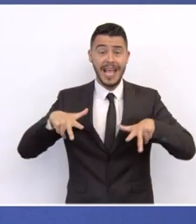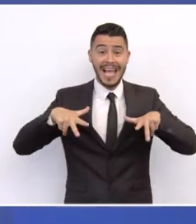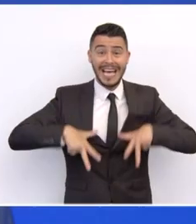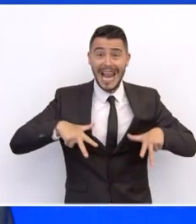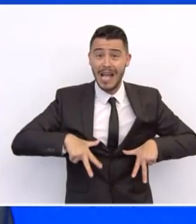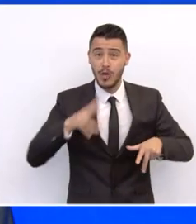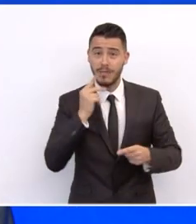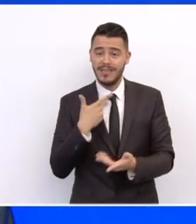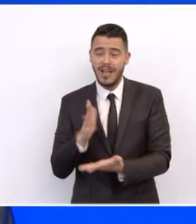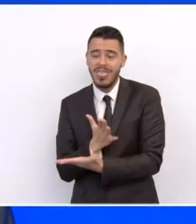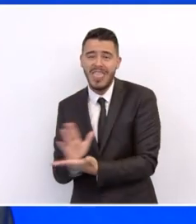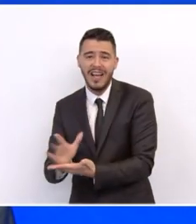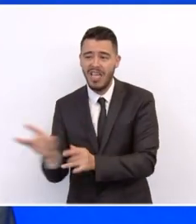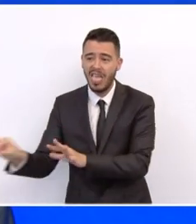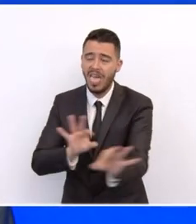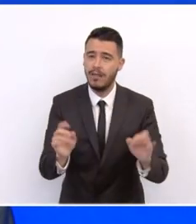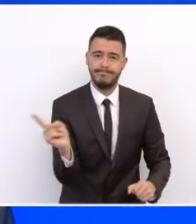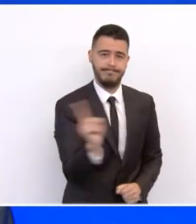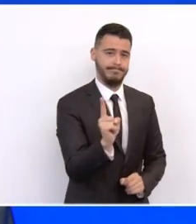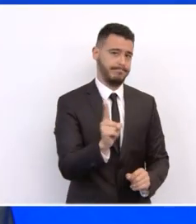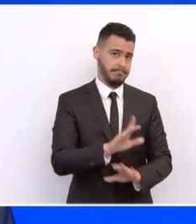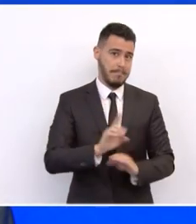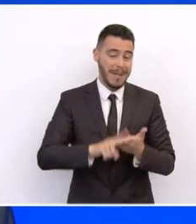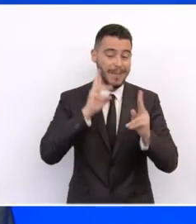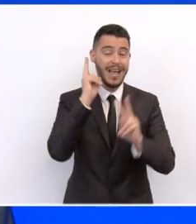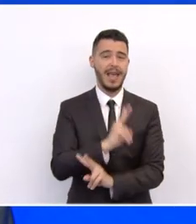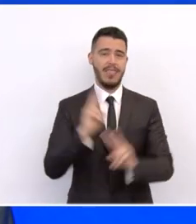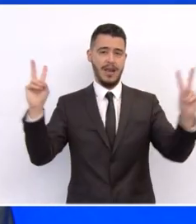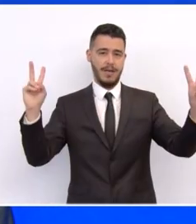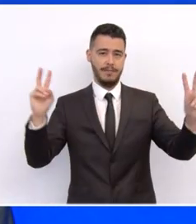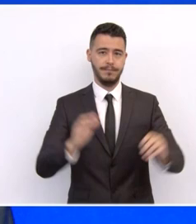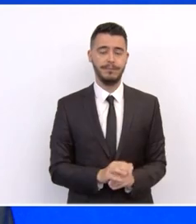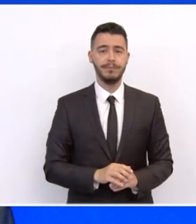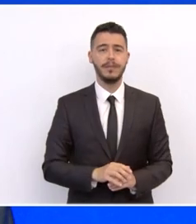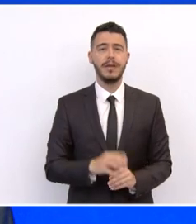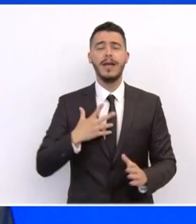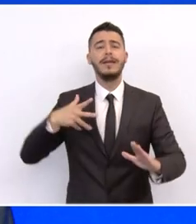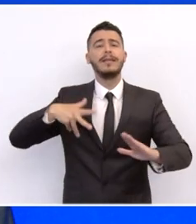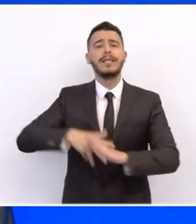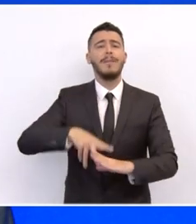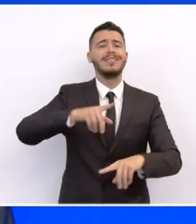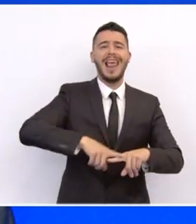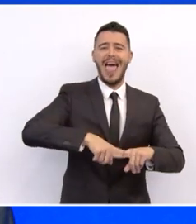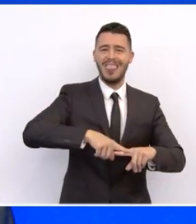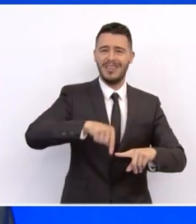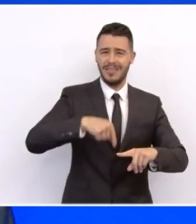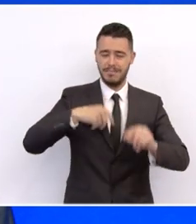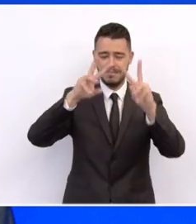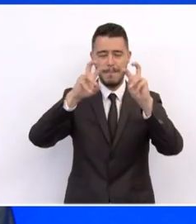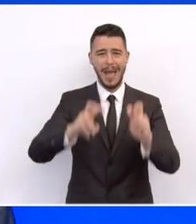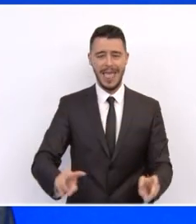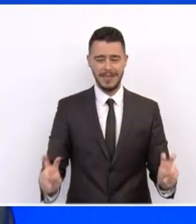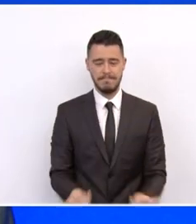Τέλος, να σημειώσουμε, κλείνοντας, ότι η μελέτη της τράβζας της Ελλάδος δείχνει ότι η αξιοποίηση των δανείων θα έχει σημαντικά